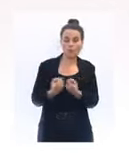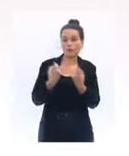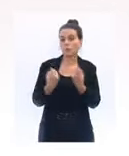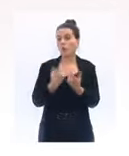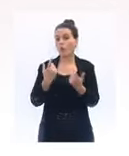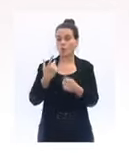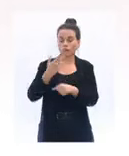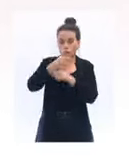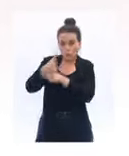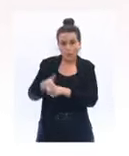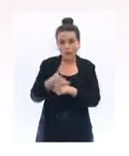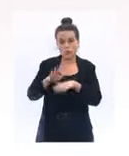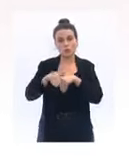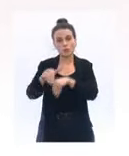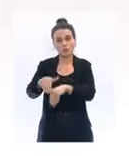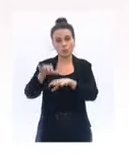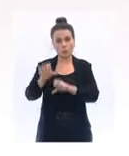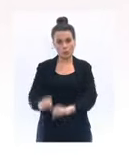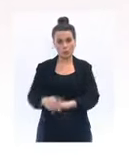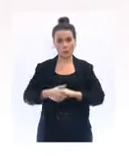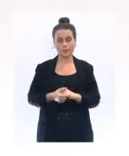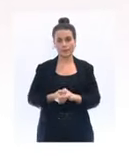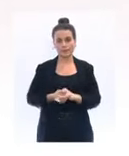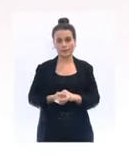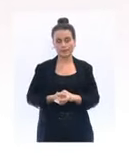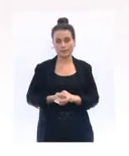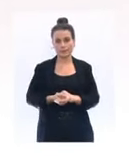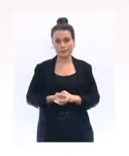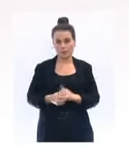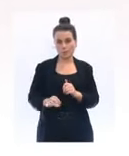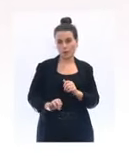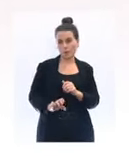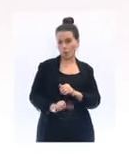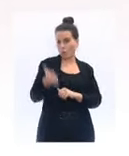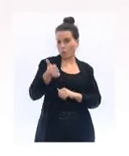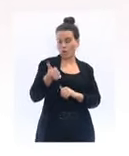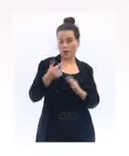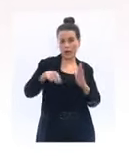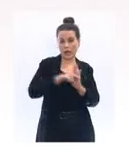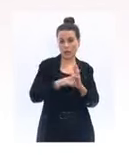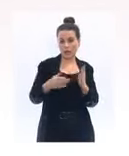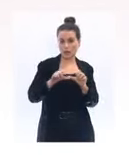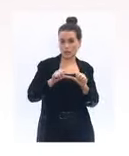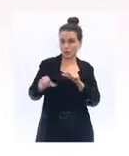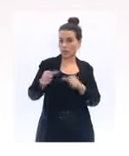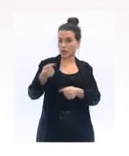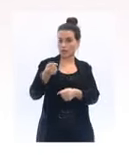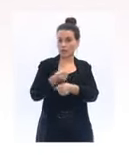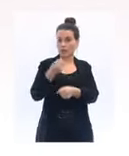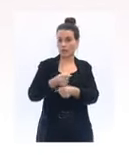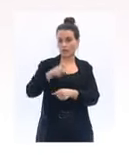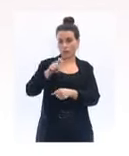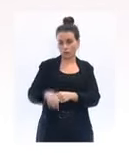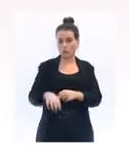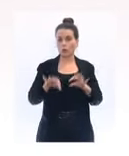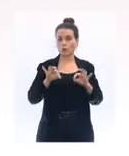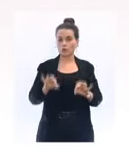Partout où cela sera possible, le télétravail devrait être la règle, dans les conditions que la ministre